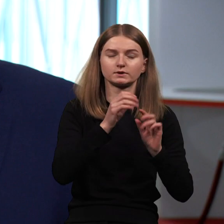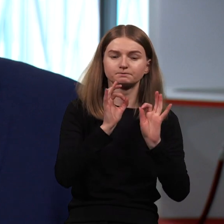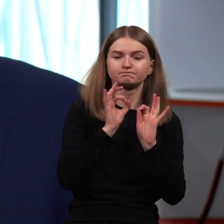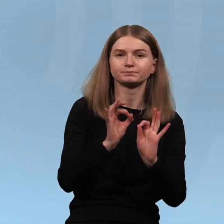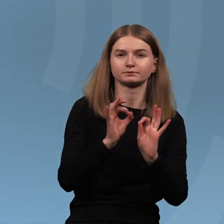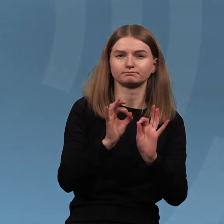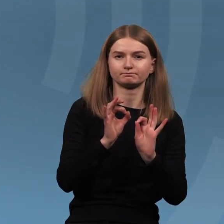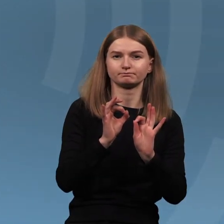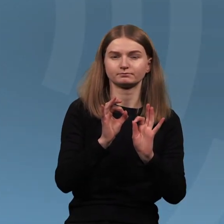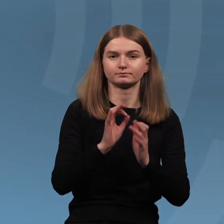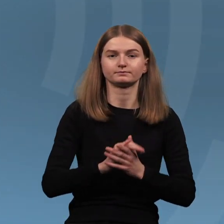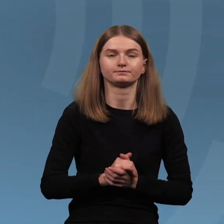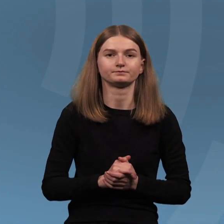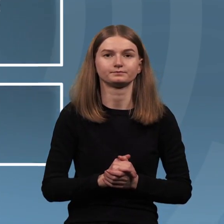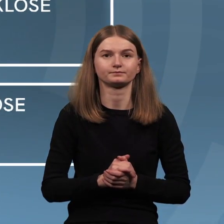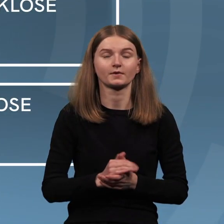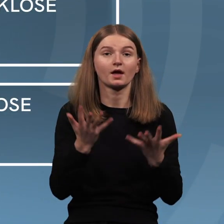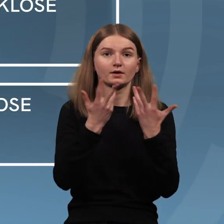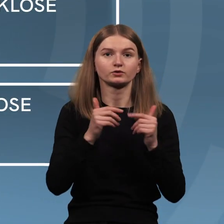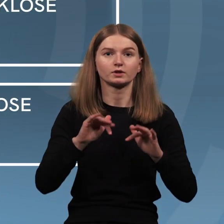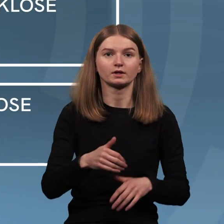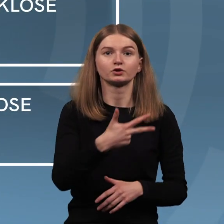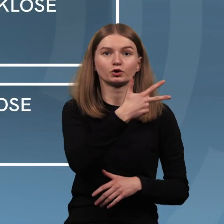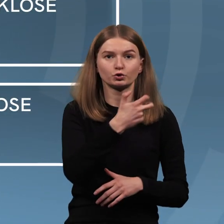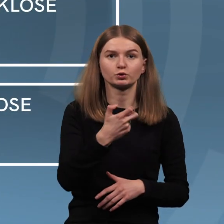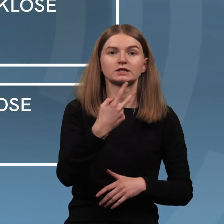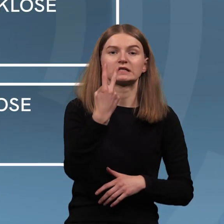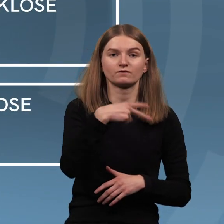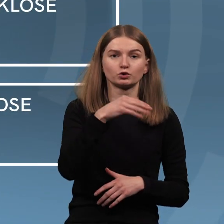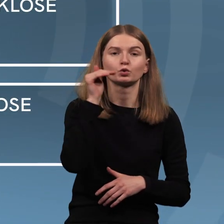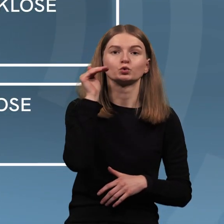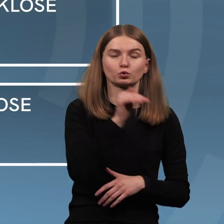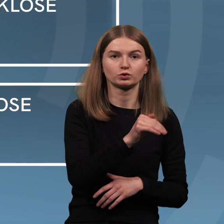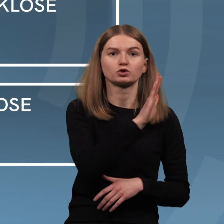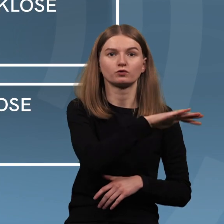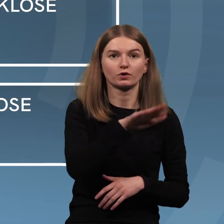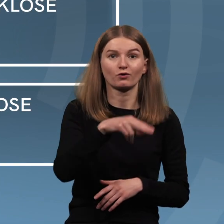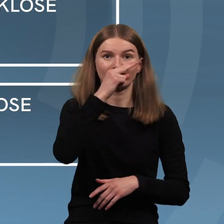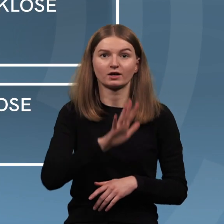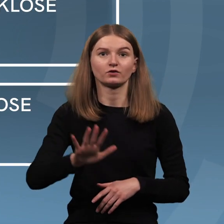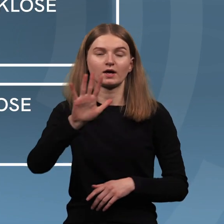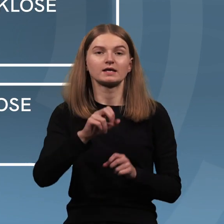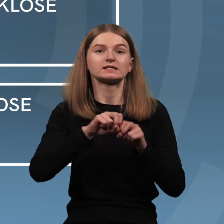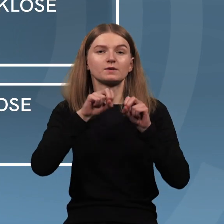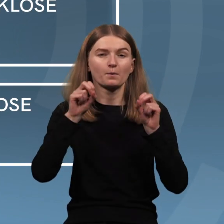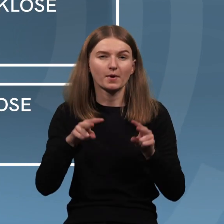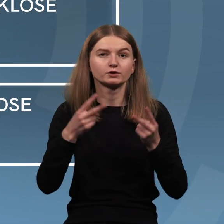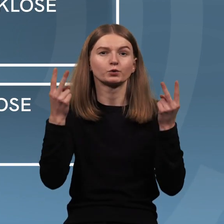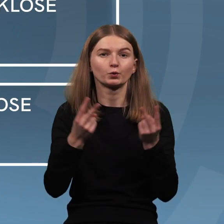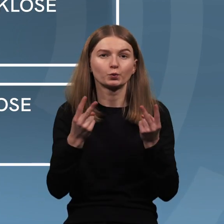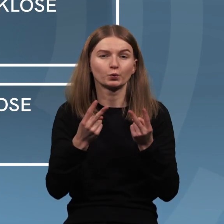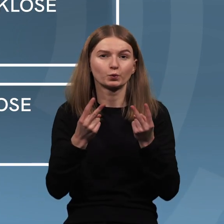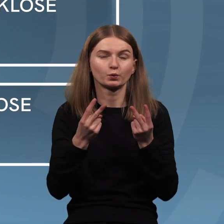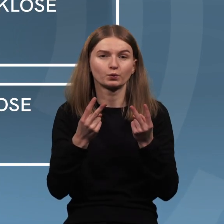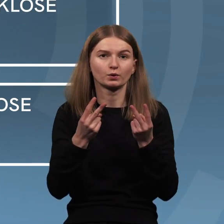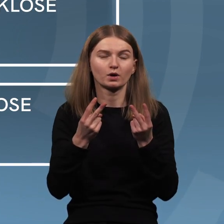vertę. Skaičiuojama, kad iš 320 tūkstančių mokinių Lietuvoje specialiųjų ugdymosių poreikiu turi daugiau